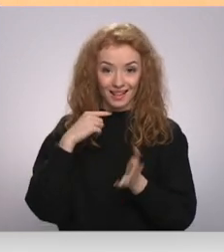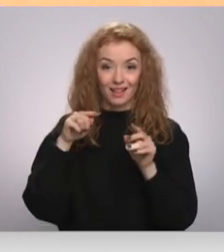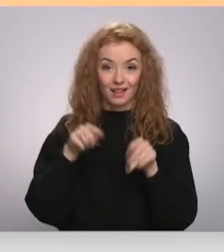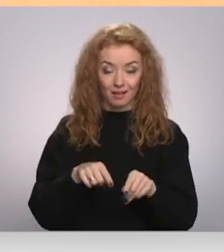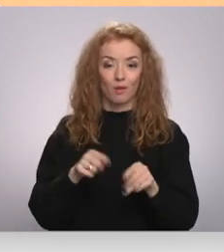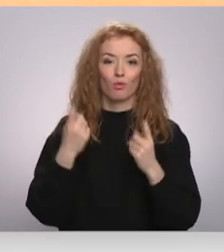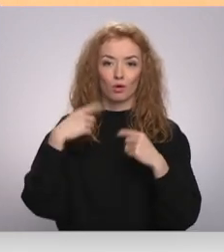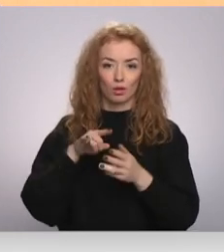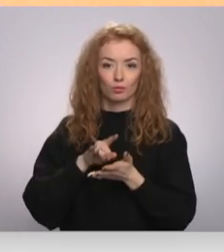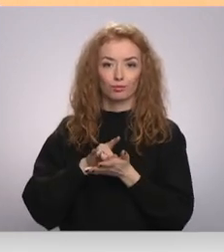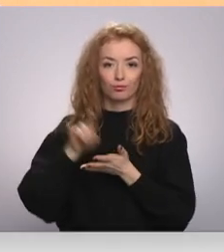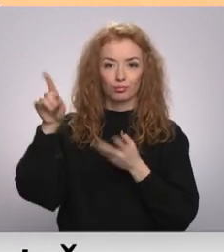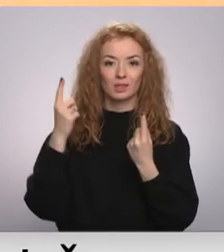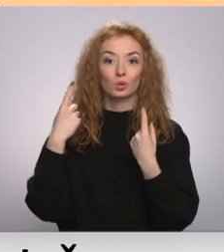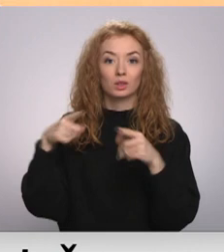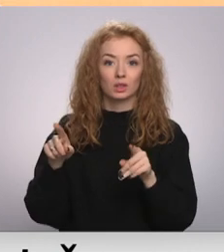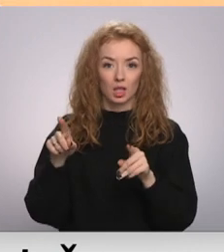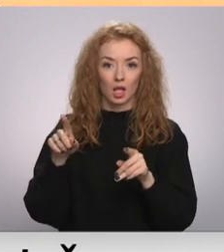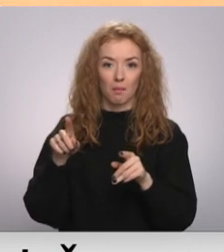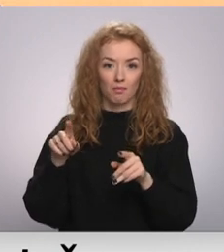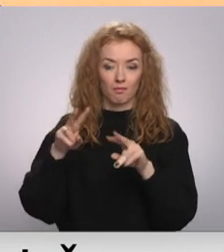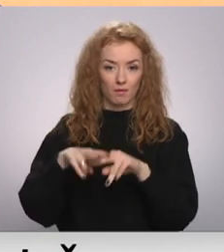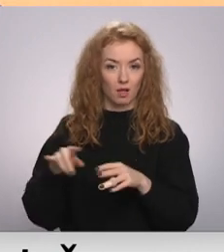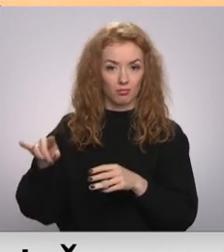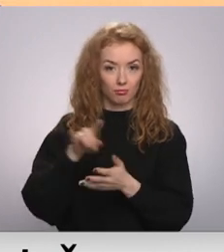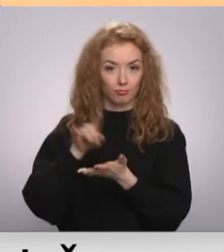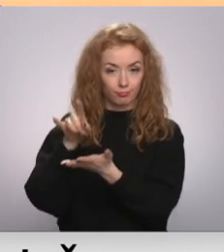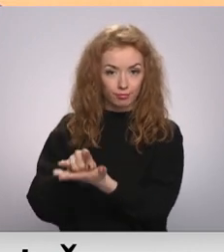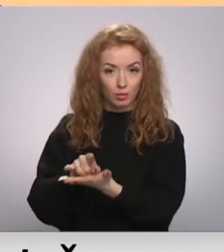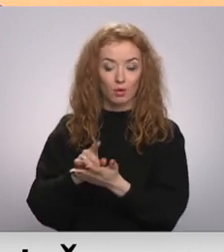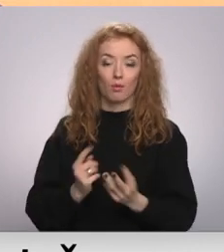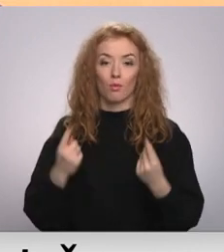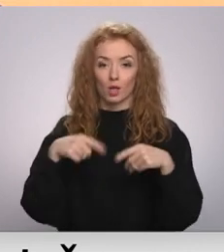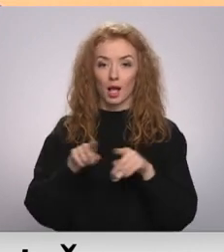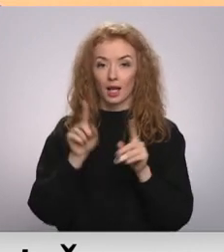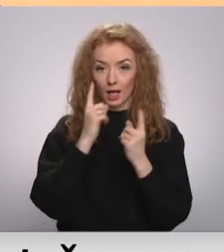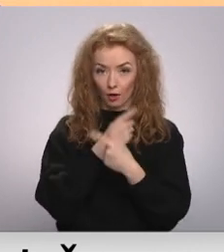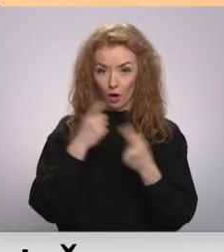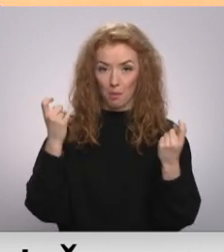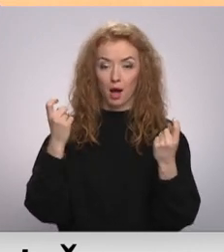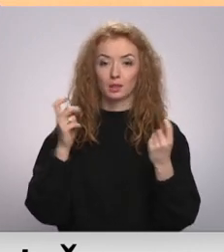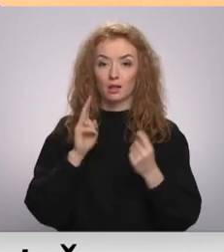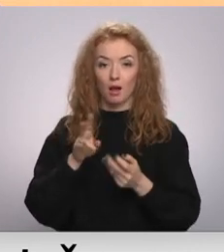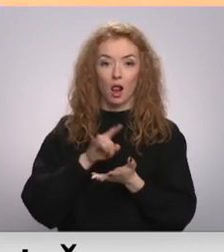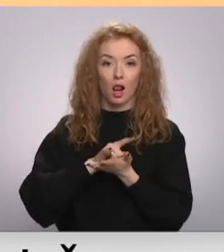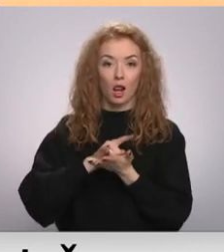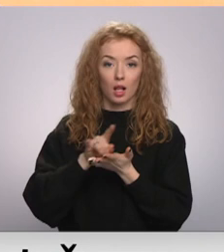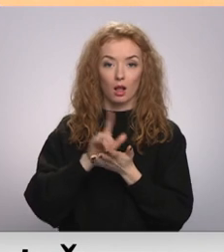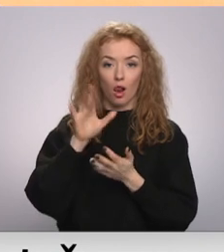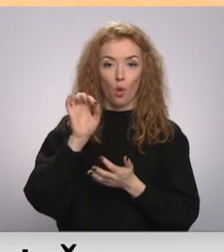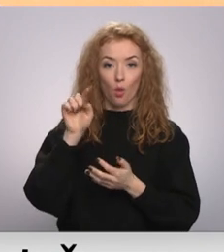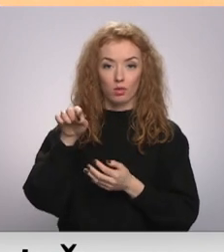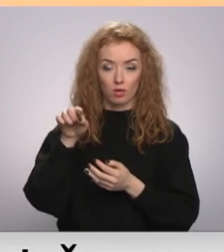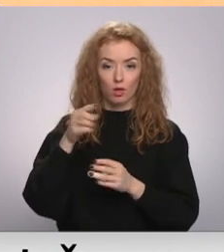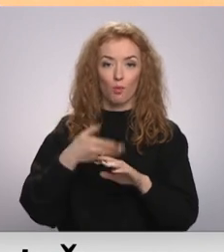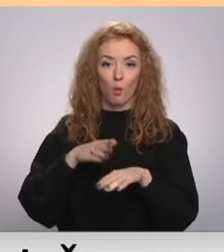devušies uz alternatīvajiem lidlaukiem. Un šo brīdi ir informācija, ka aviokompānija Lot, Pauli